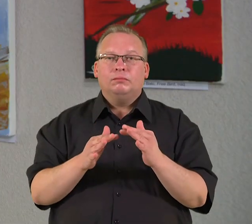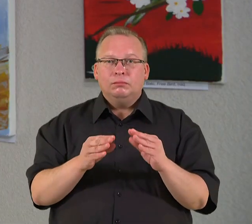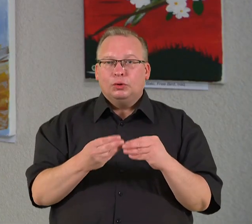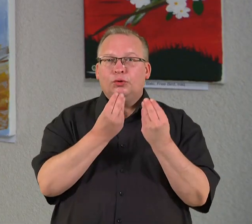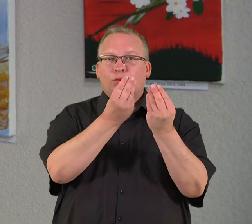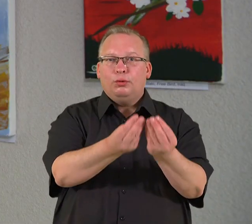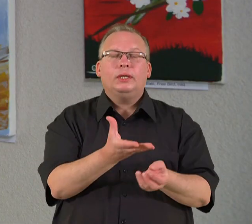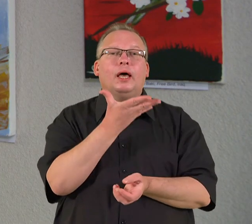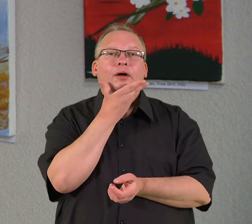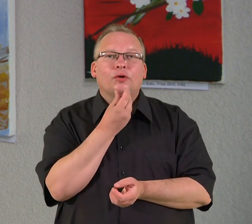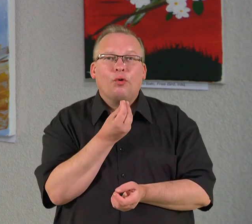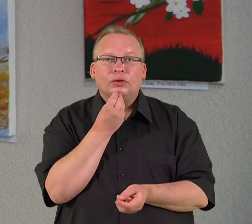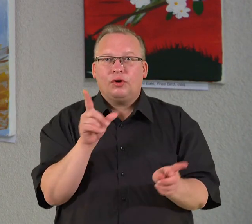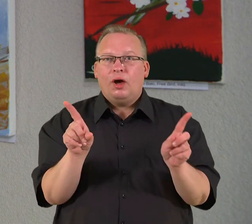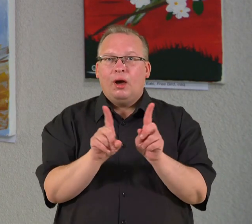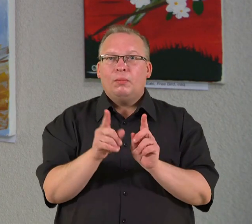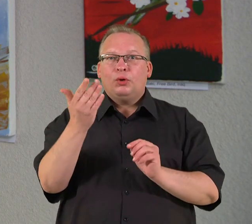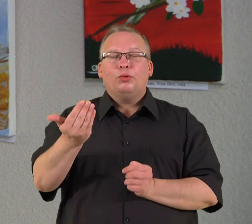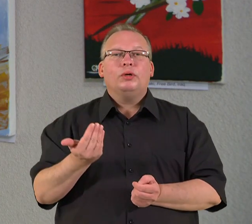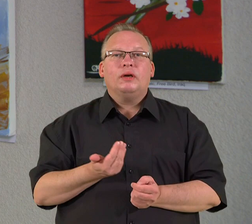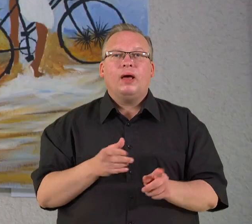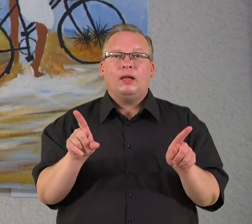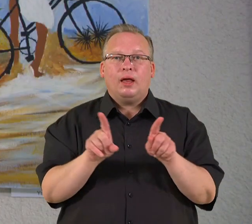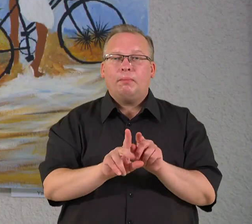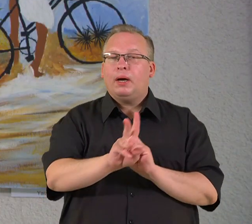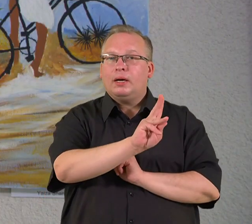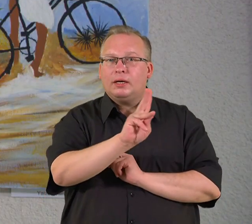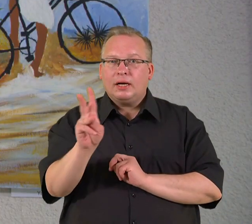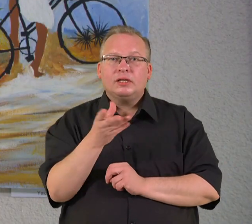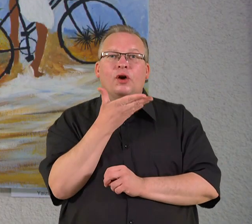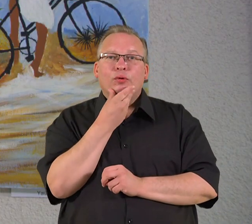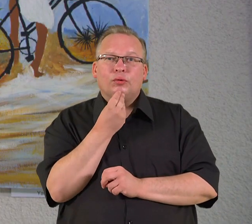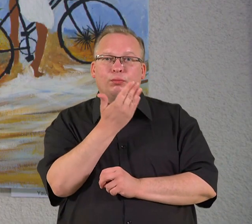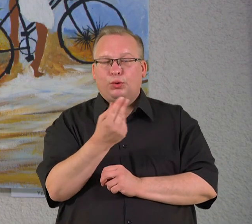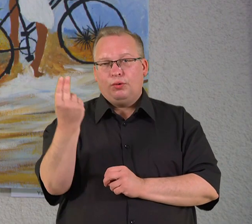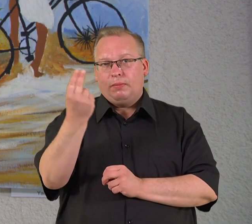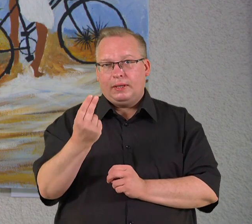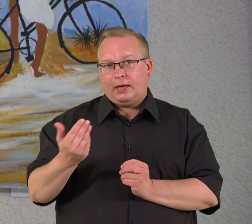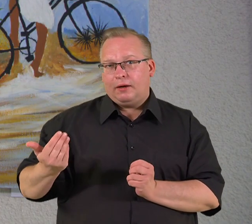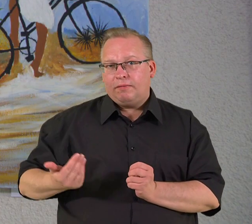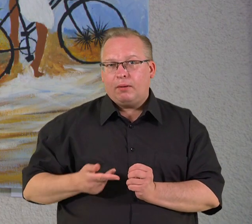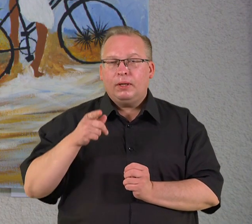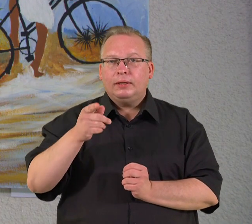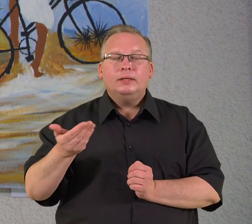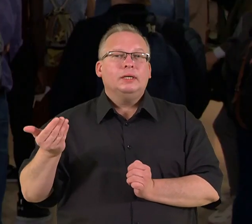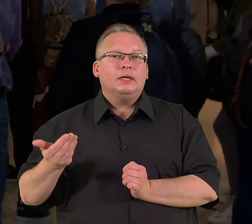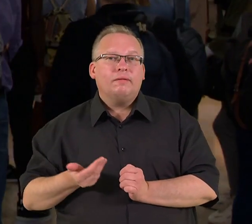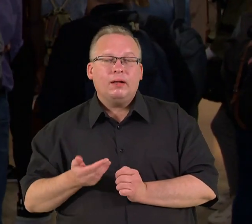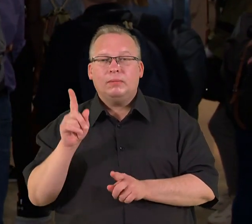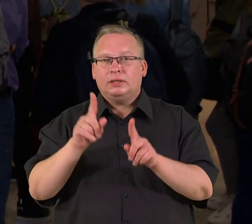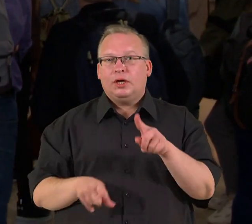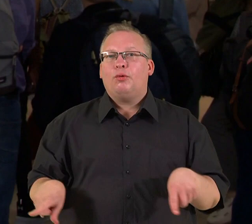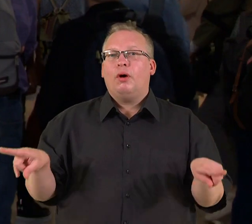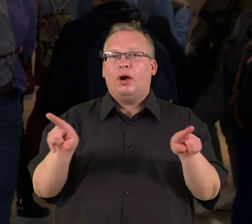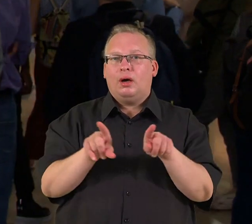grožio tiek jų gyvenime, tiek tų, kurie grožysi jų menų gyvenimu, nes vis tiek tas gyvenimas net jai